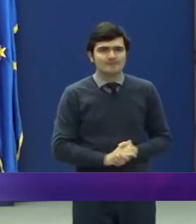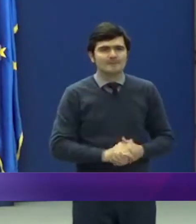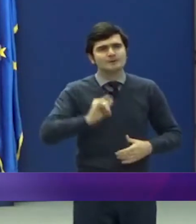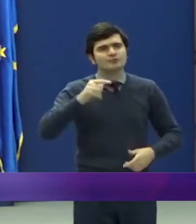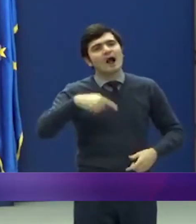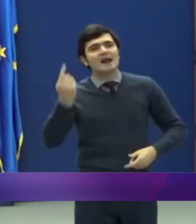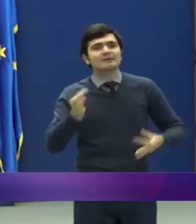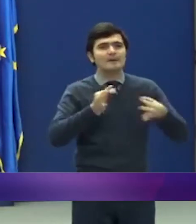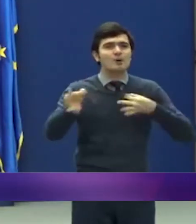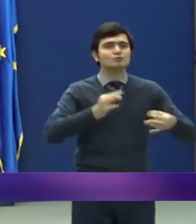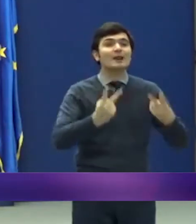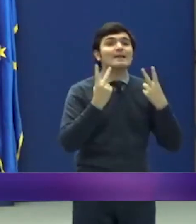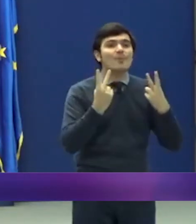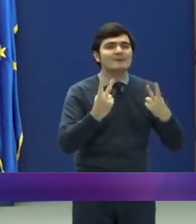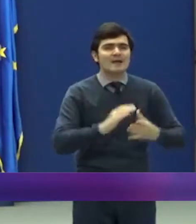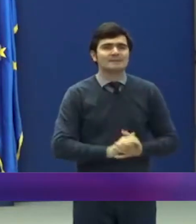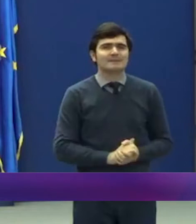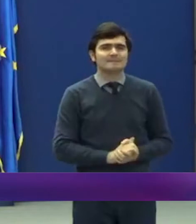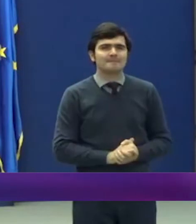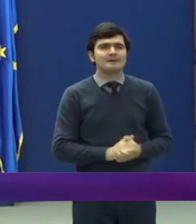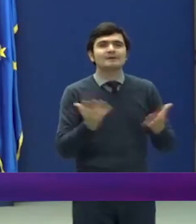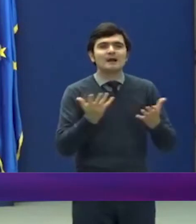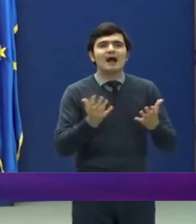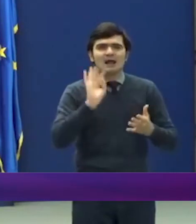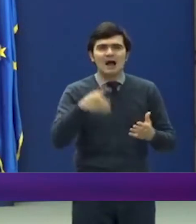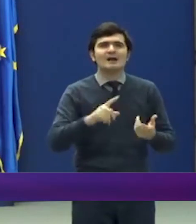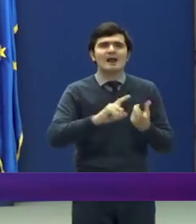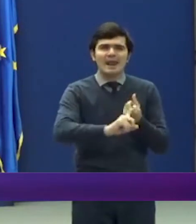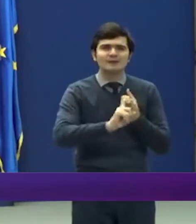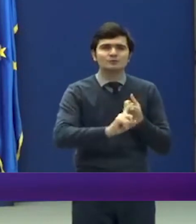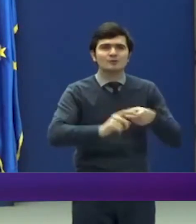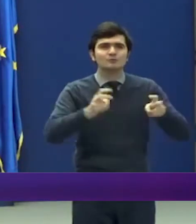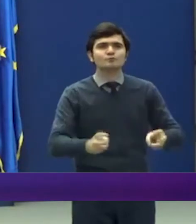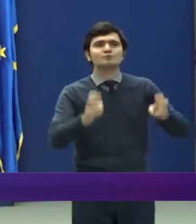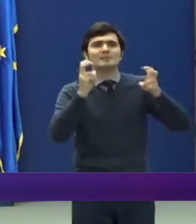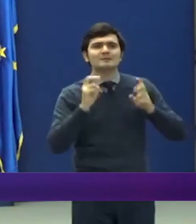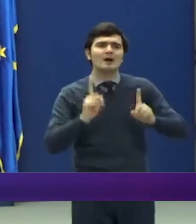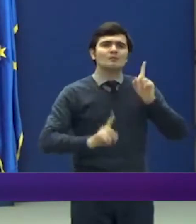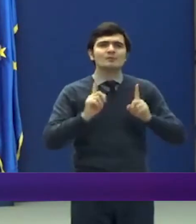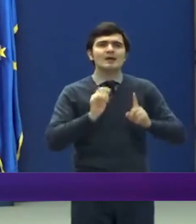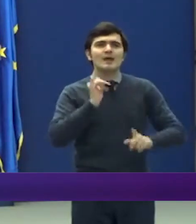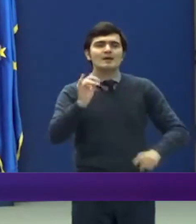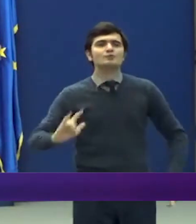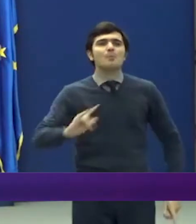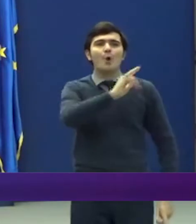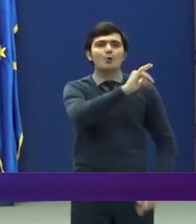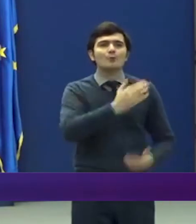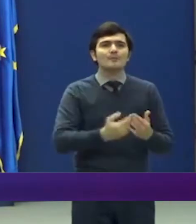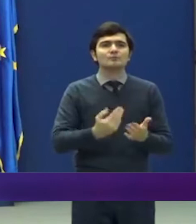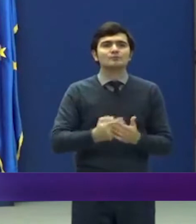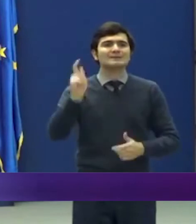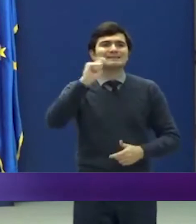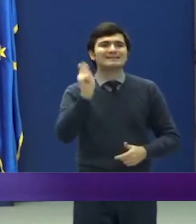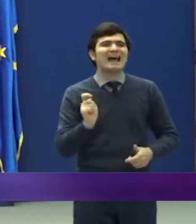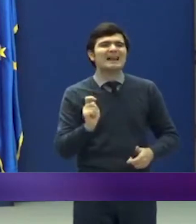măsură luată foarte importantă care ține de suspendarea unor zboruri către țări